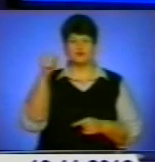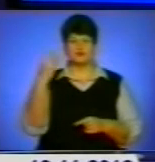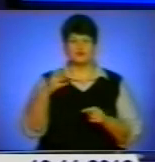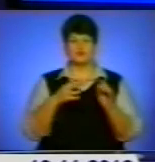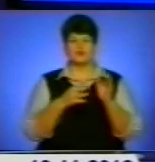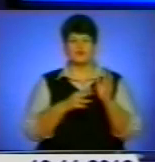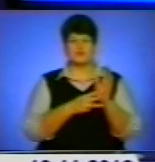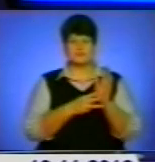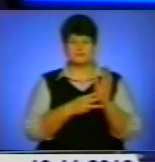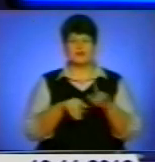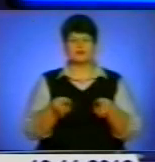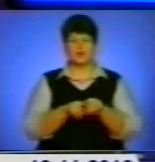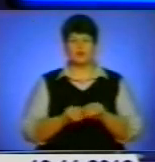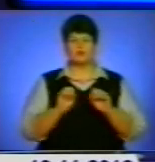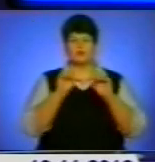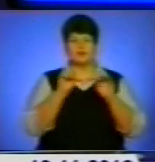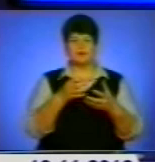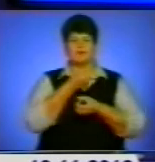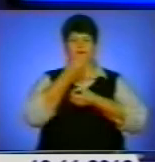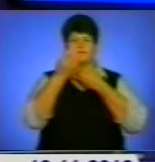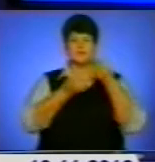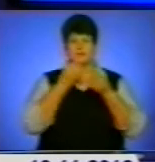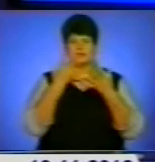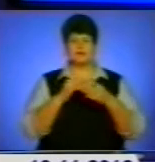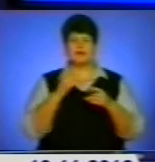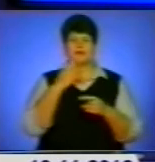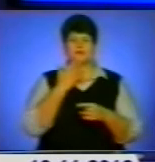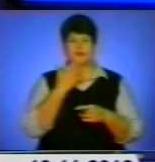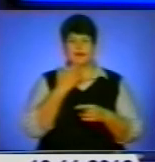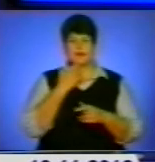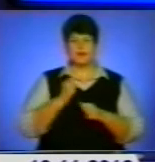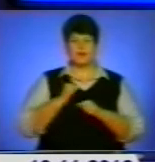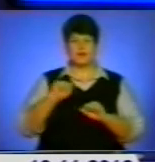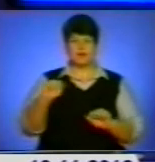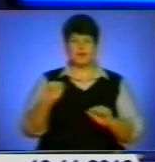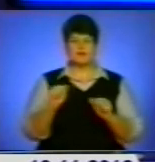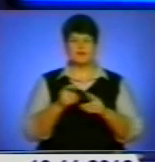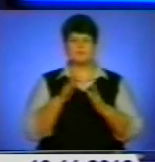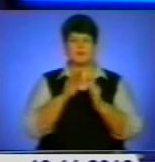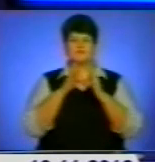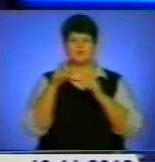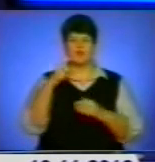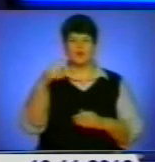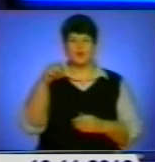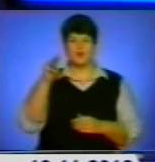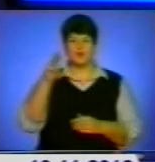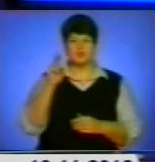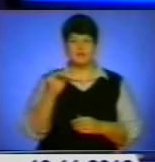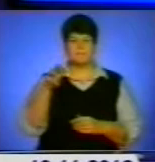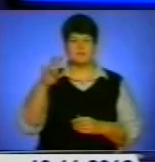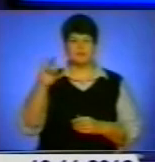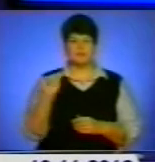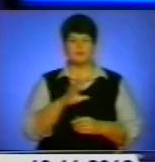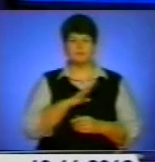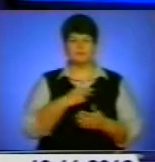-міністр України поклав квіти до монумента національних героїв та домов з олею Хо Ши Міна. Під час візиту було підписано низку двосторонніх